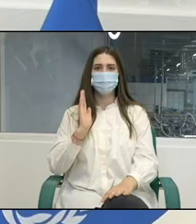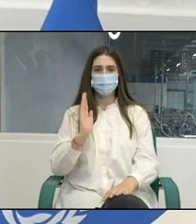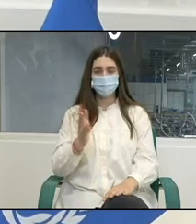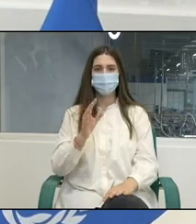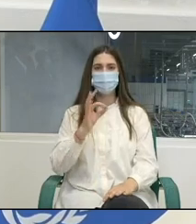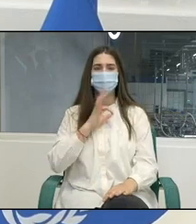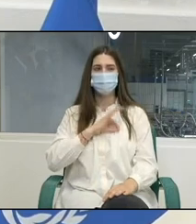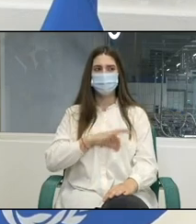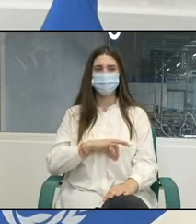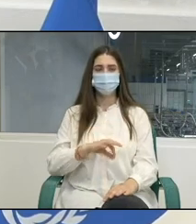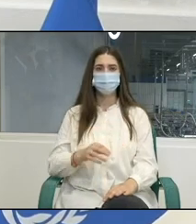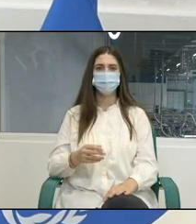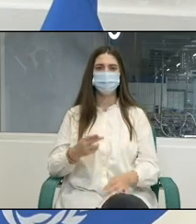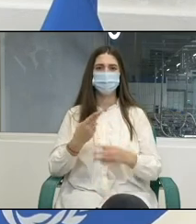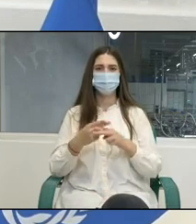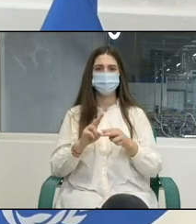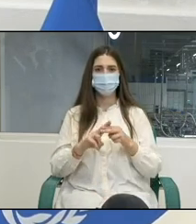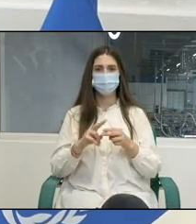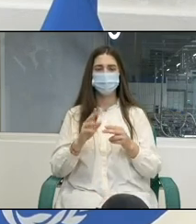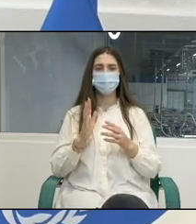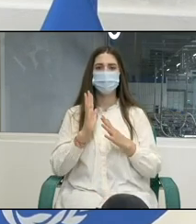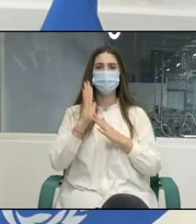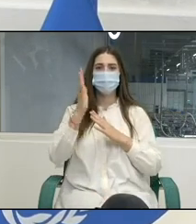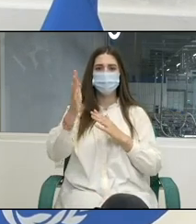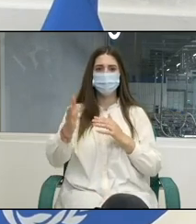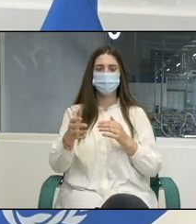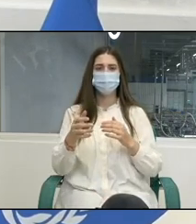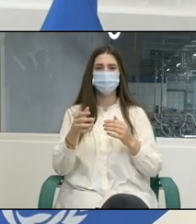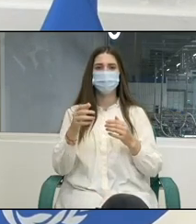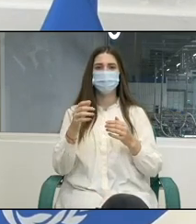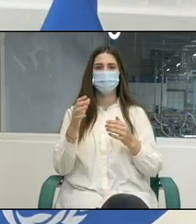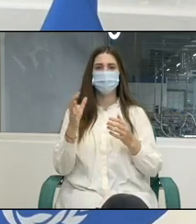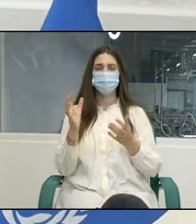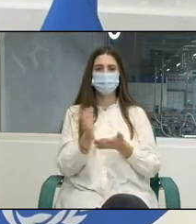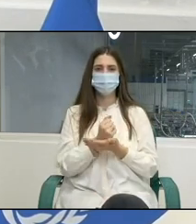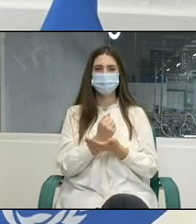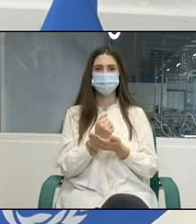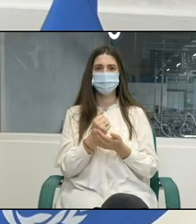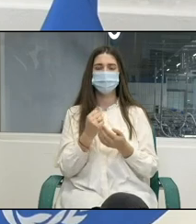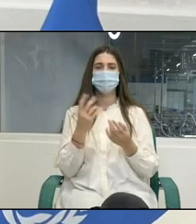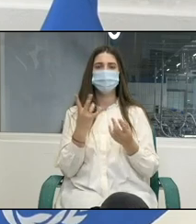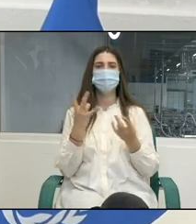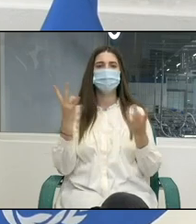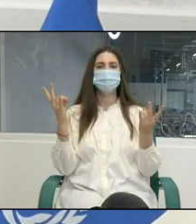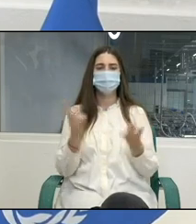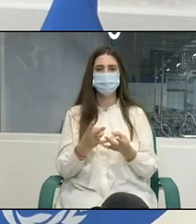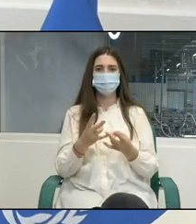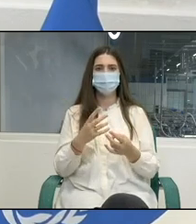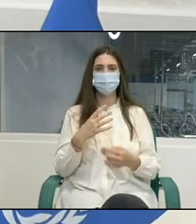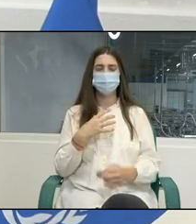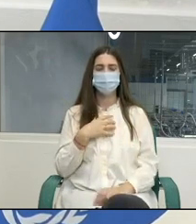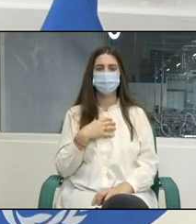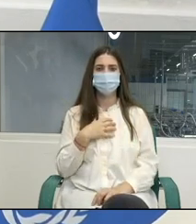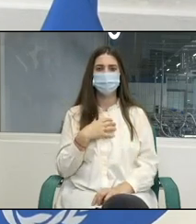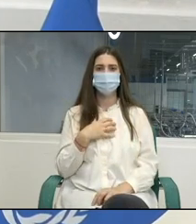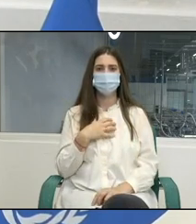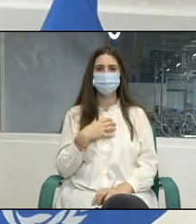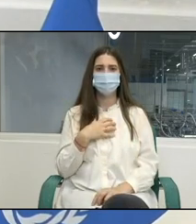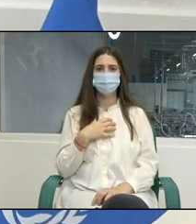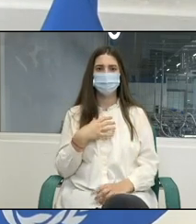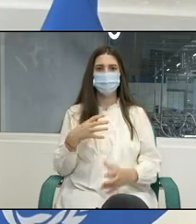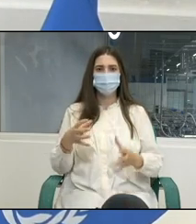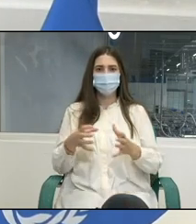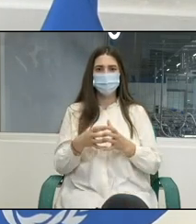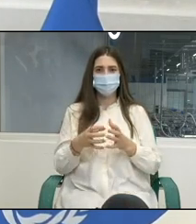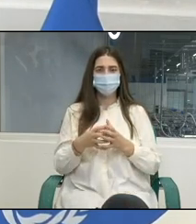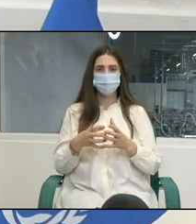folosite pentru a promova și realiza acele necesități pentru forma